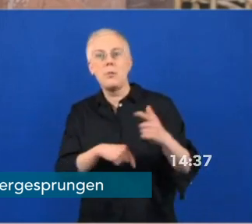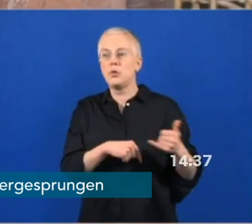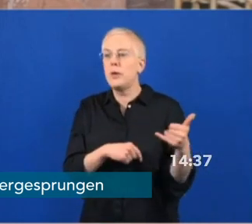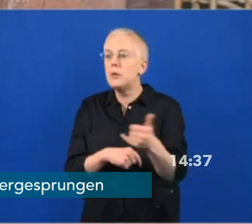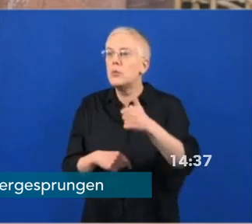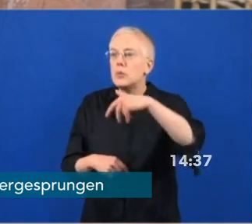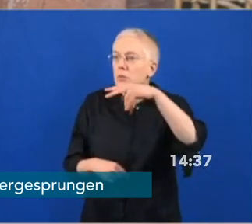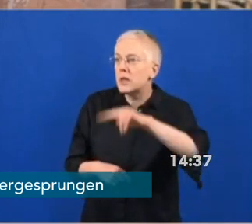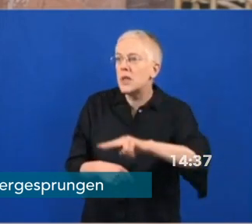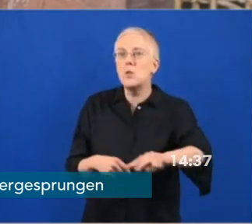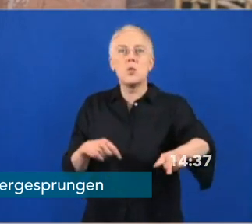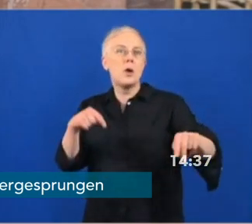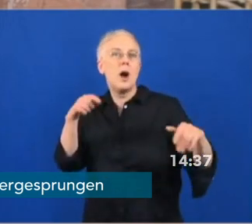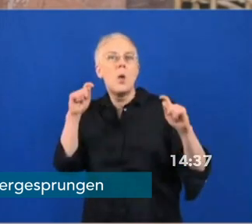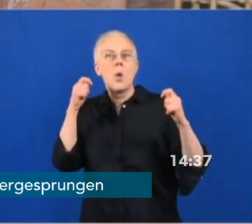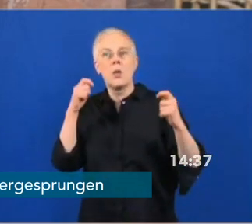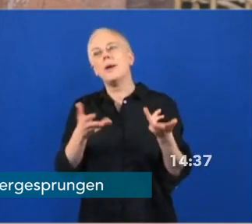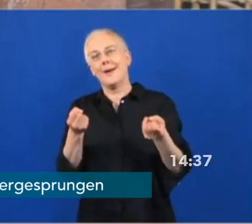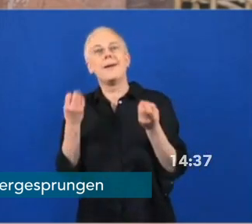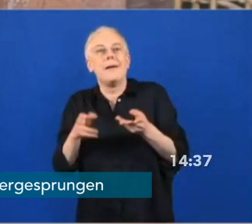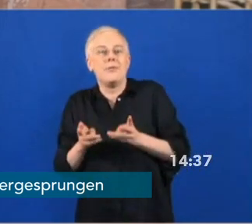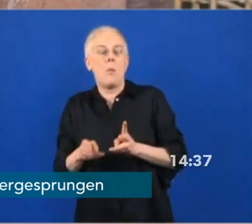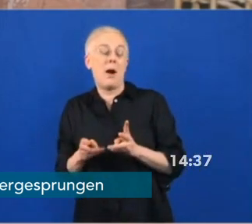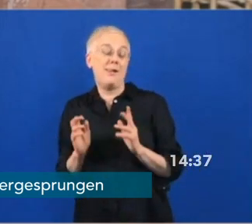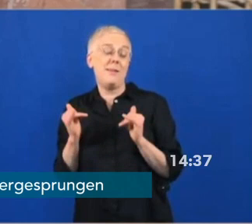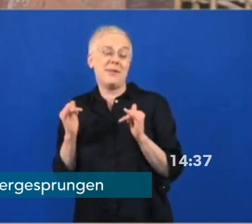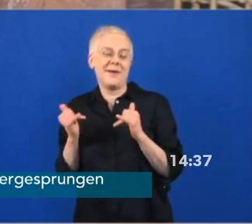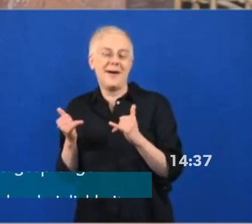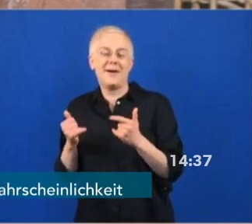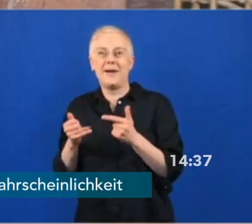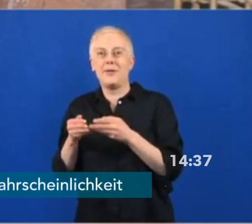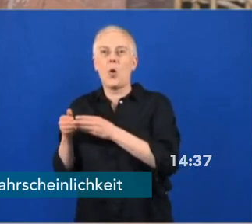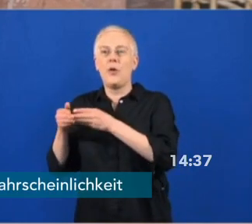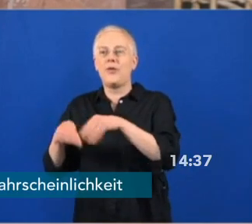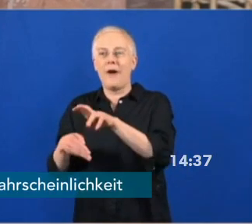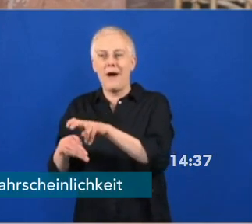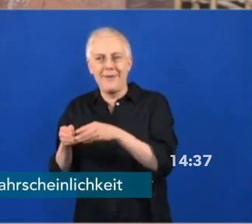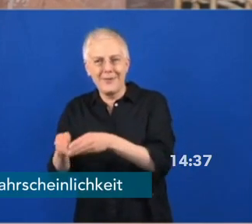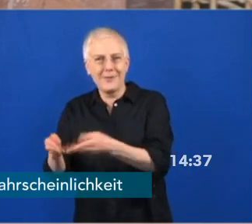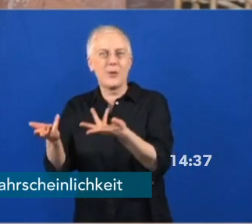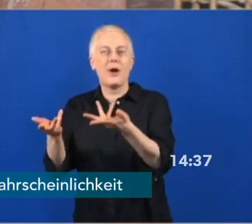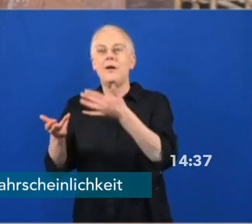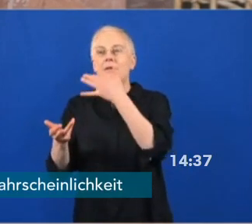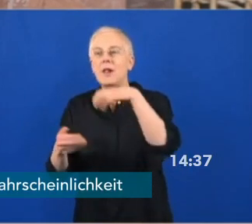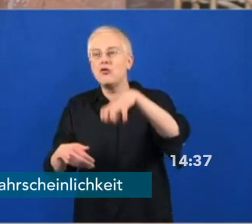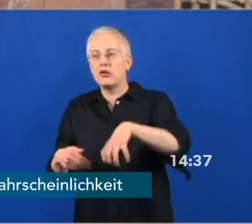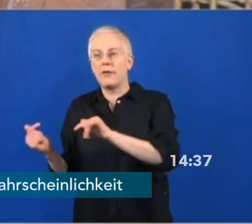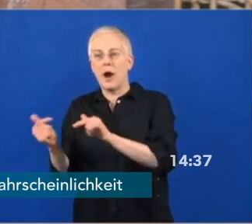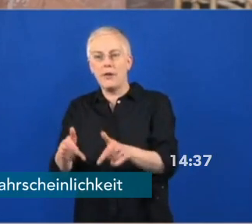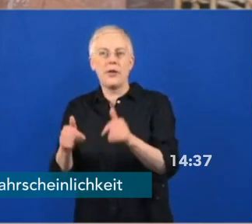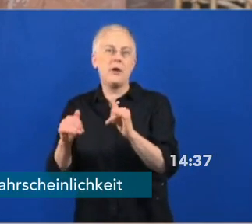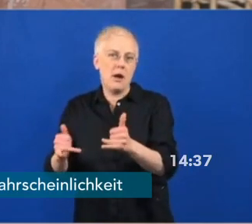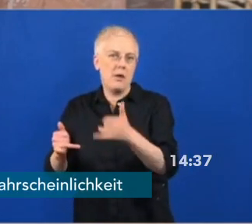Schifffahrt, über Städtetourismus. Aber diese Dinge fallen eben derzeit weg.